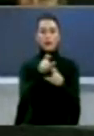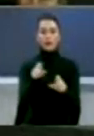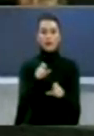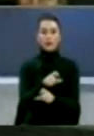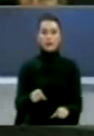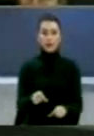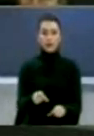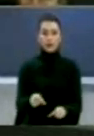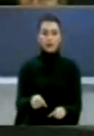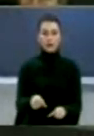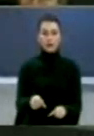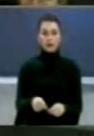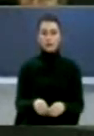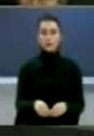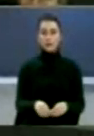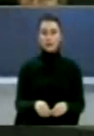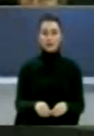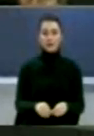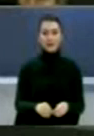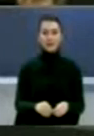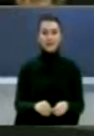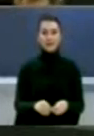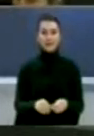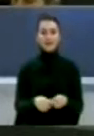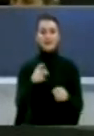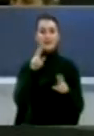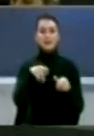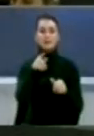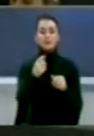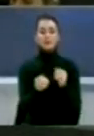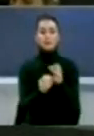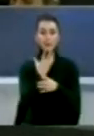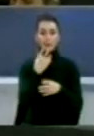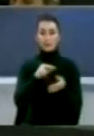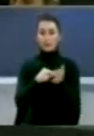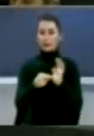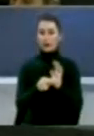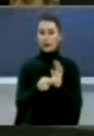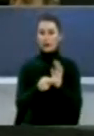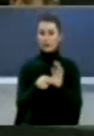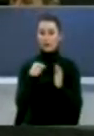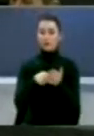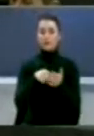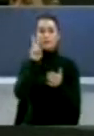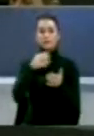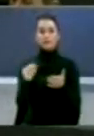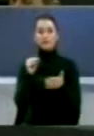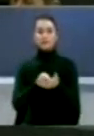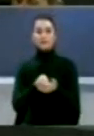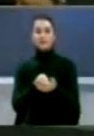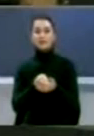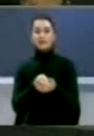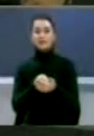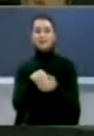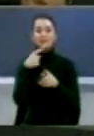kategorije të kriminalitetit Në kuadrë të shtetit zhvillemor, përkatsisht në grupin e ligjëve për zhvillim Politikat